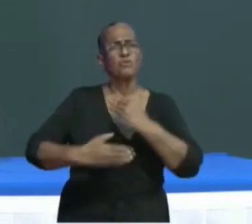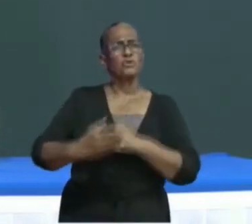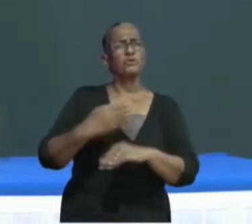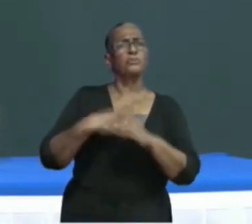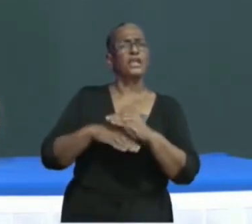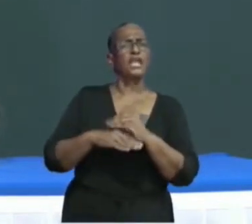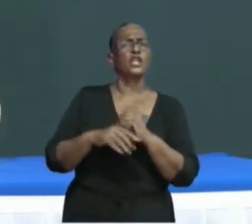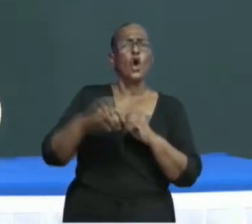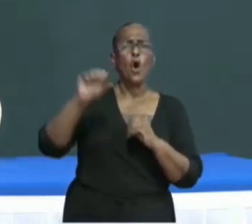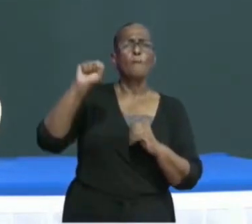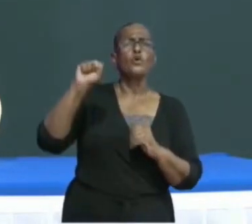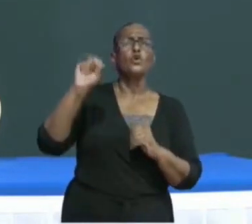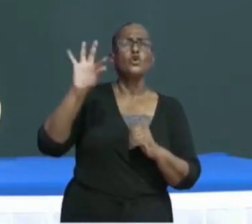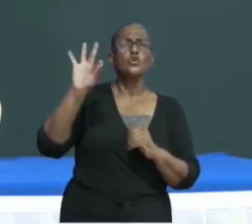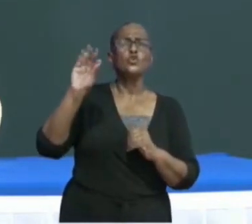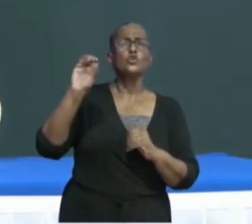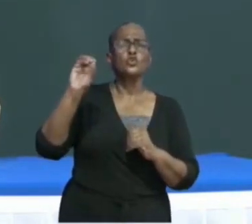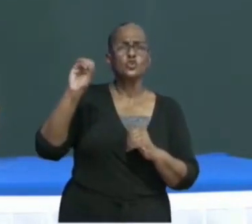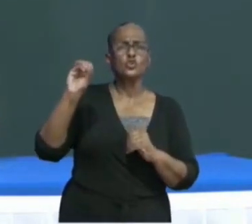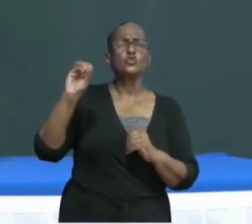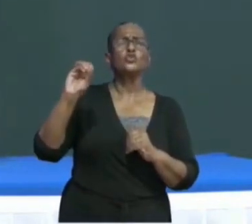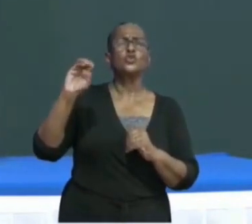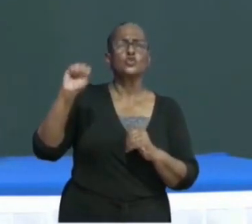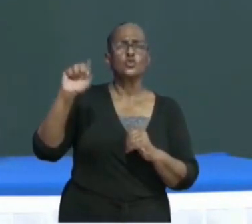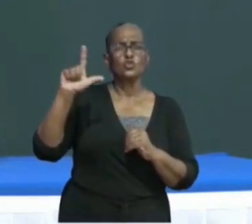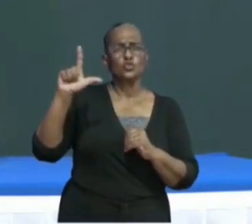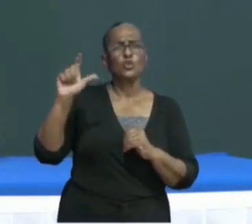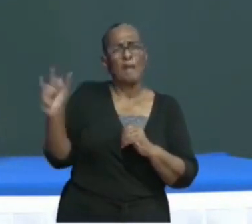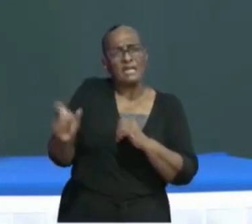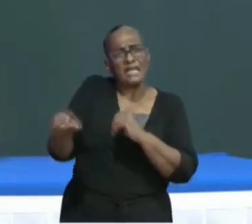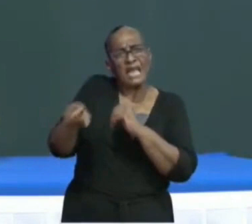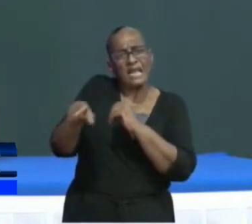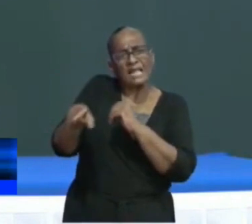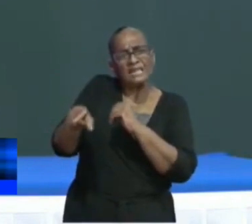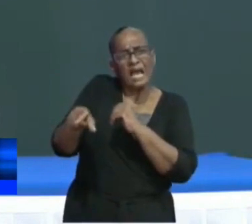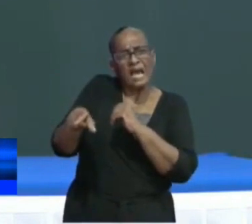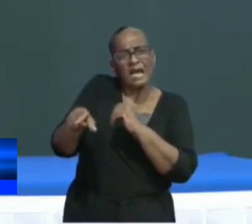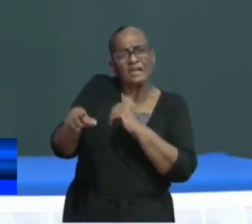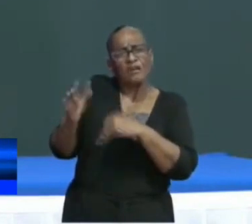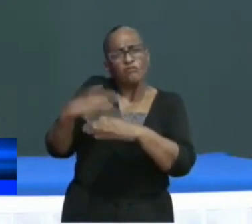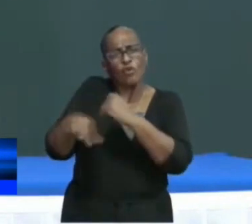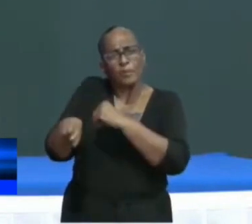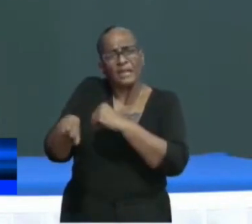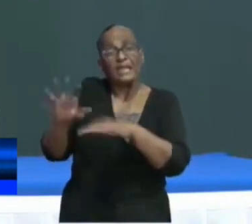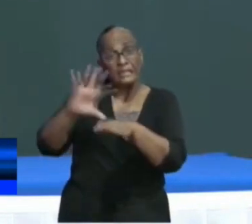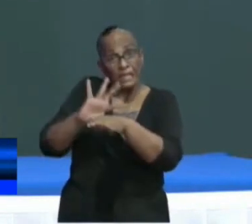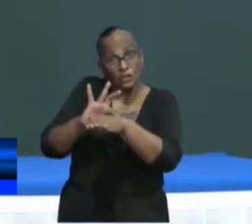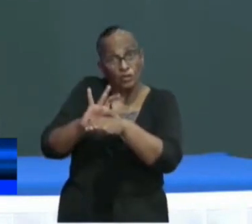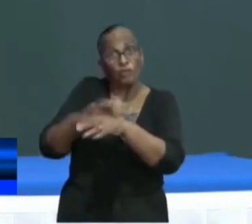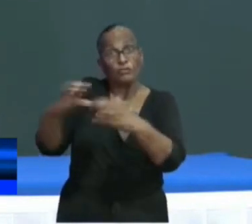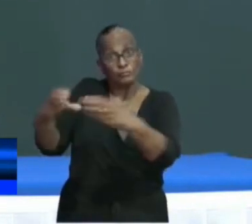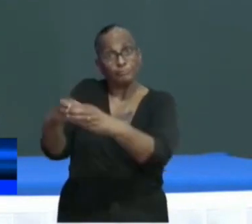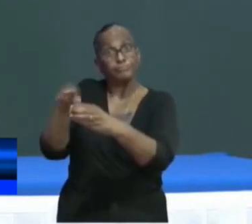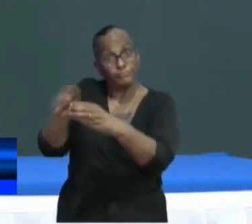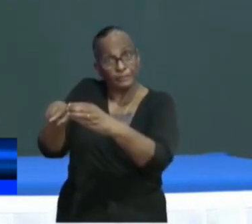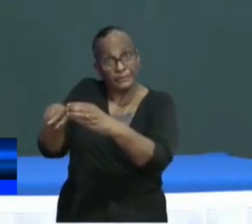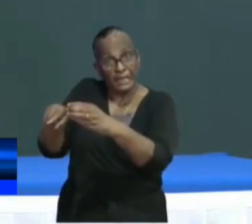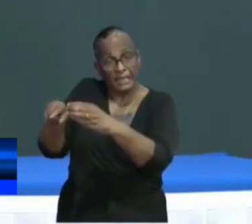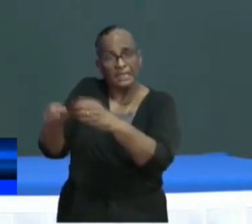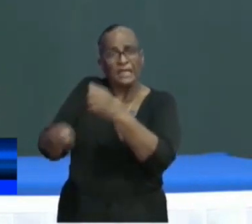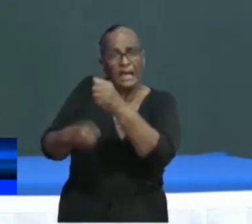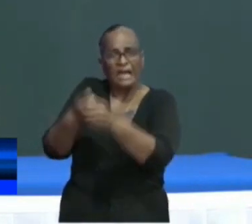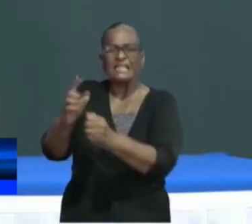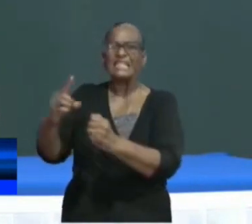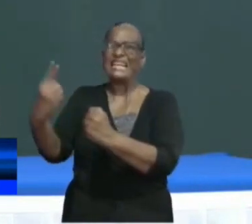op Stoelmans eiland, waar we hebben aangegeven dat de medische faciliteit daar zal dienen als een